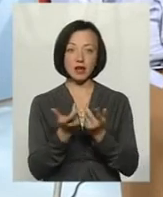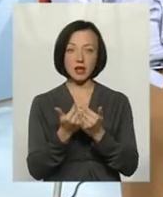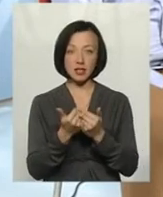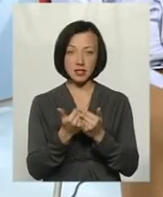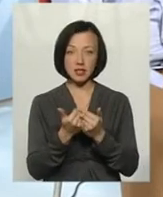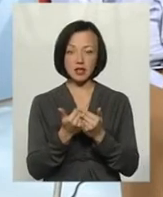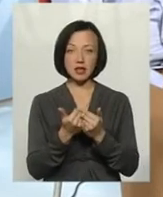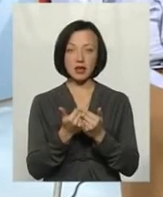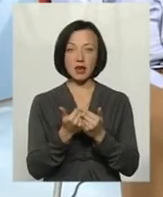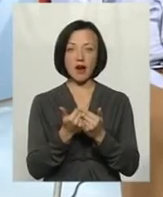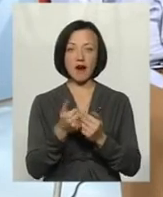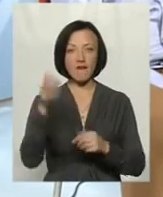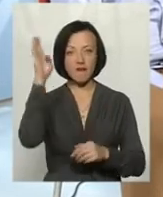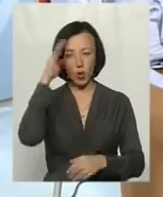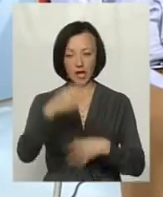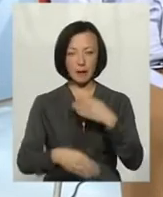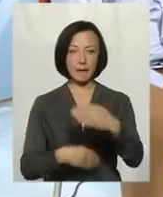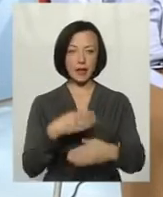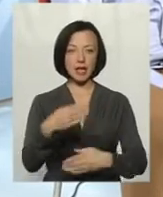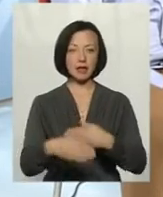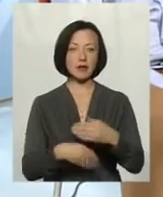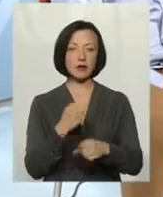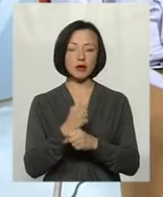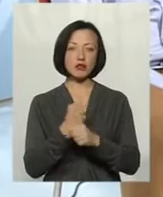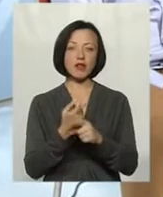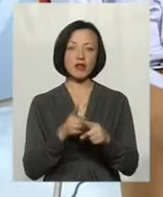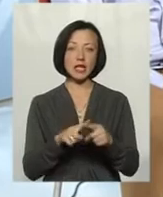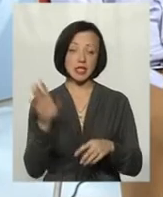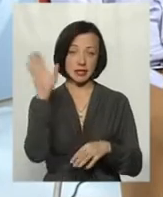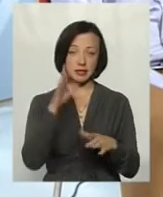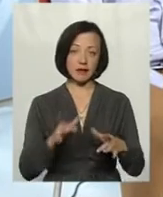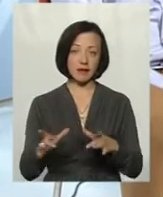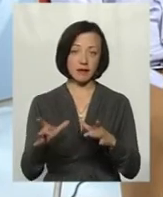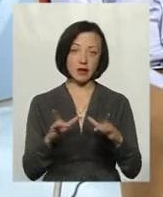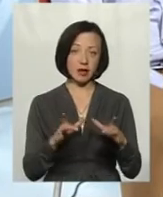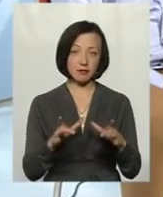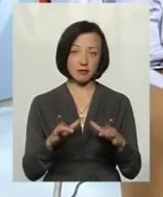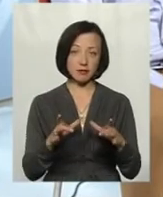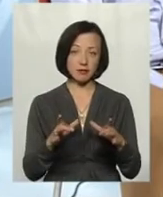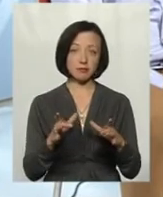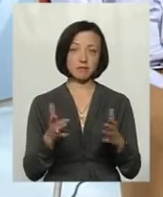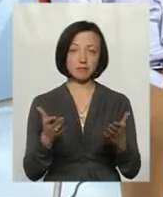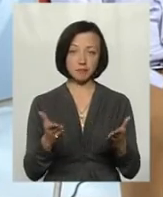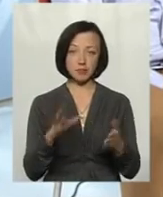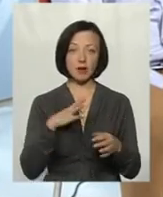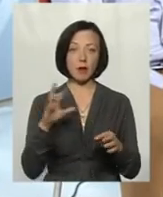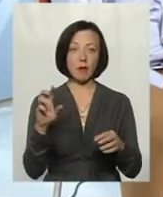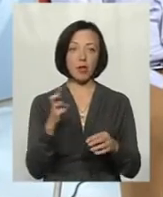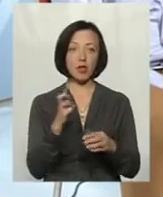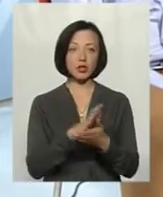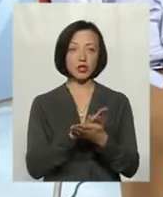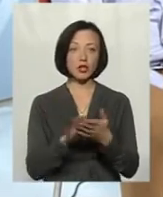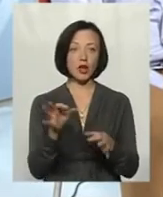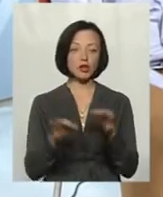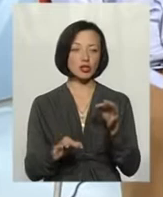водяних млинів, які працювали на воді цих ставків і ставки. В ставках проходила біологічна очистка